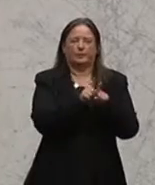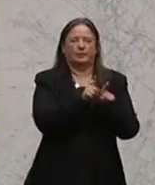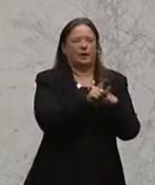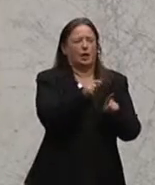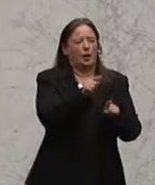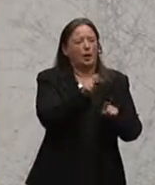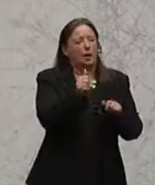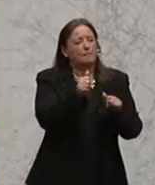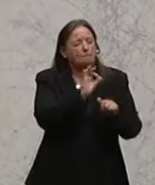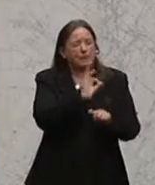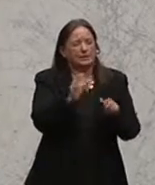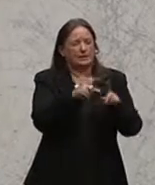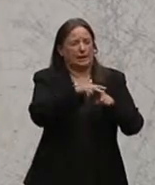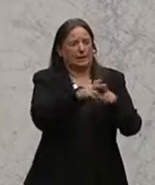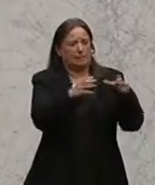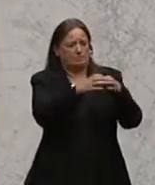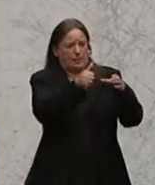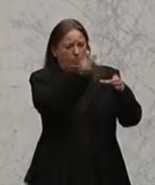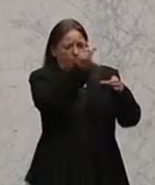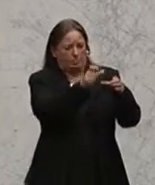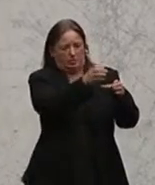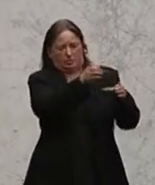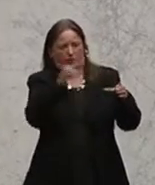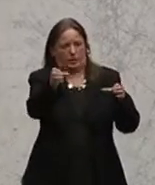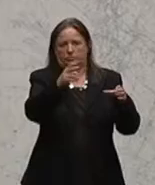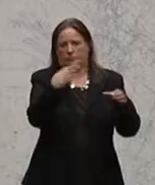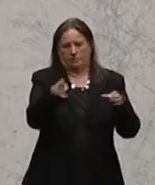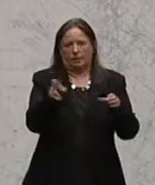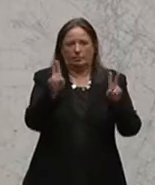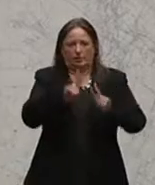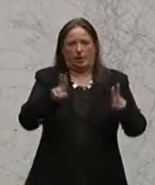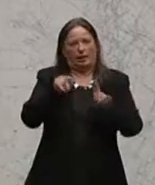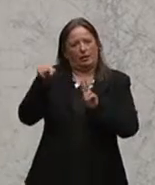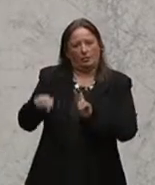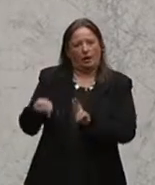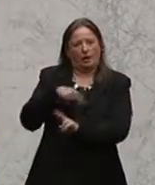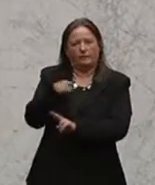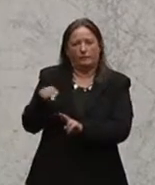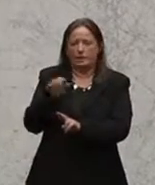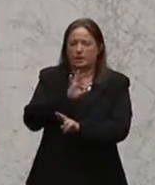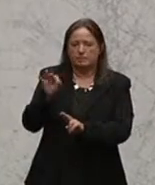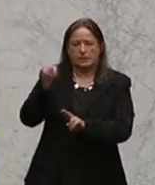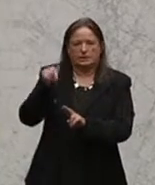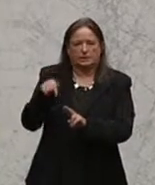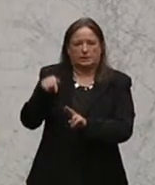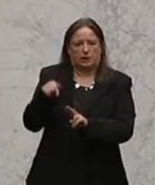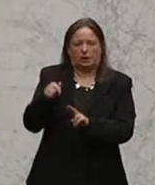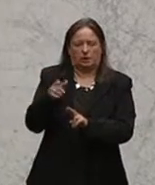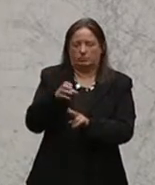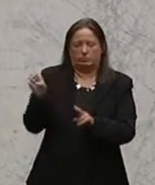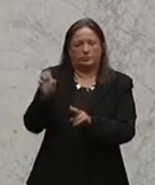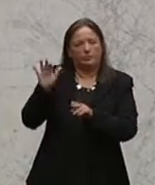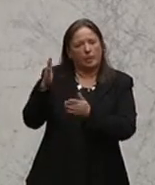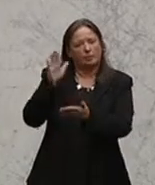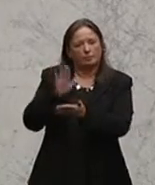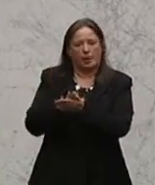nehmen und auch nicht dafür eintreten, dass zum Beispiel ein Unternehmen wie Manner die Mannerschnitten aus dem Sortiment